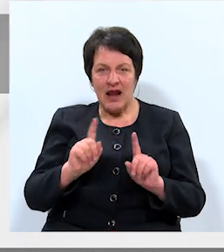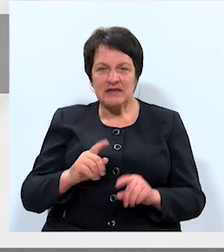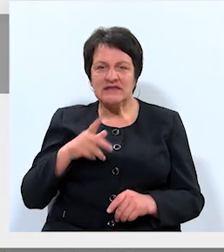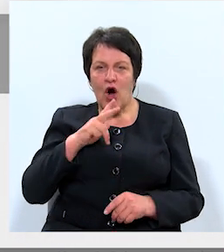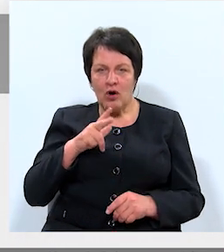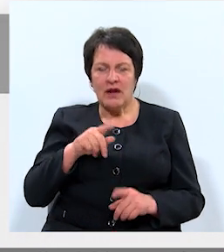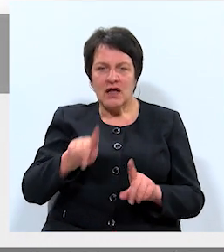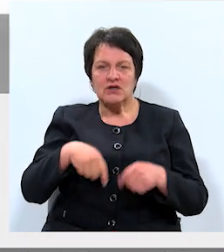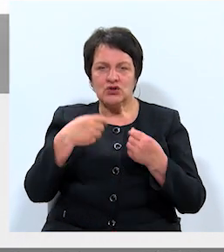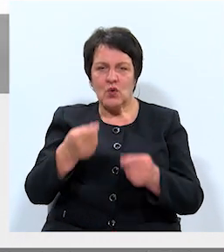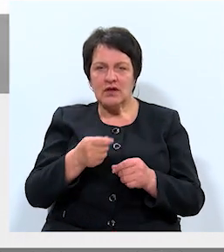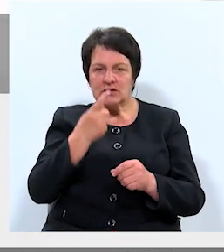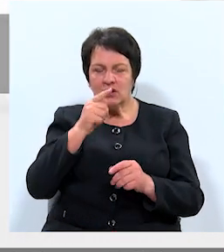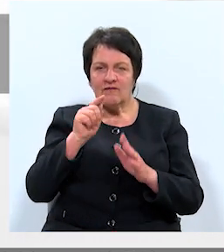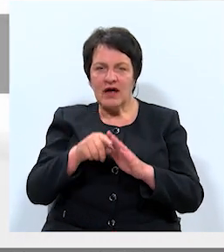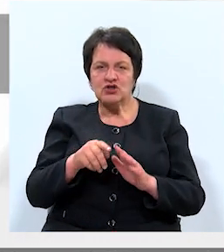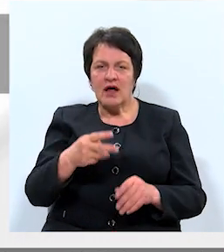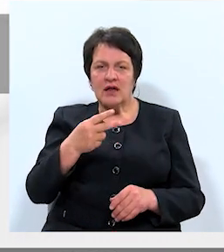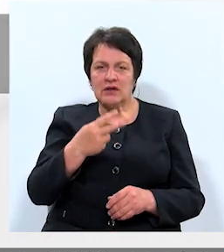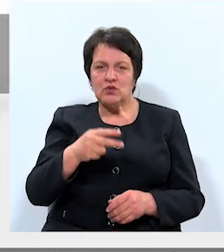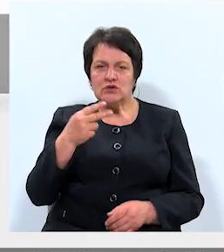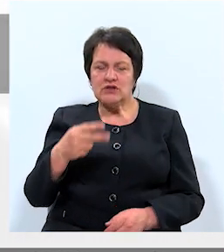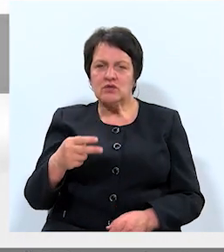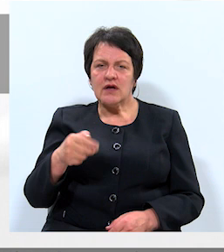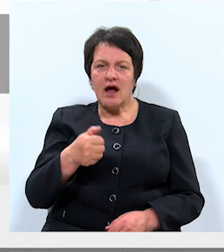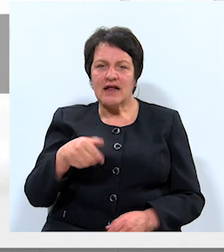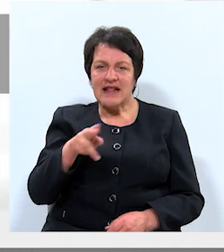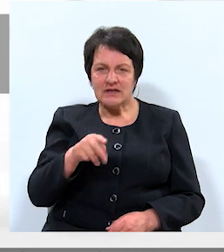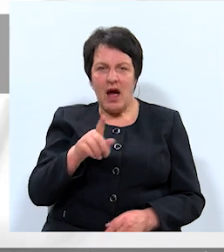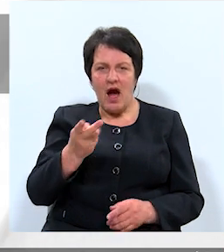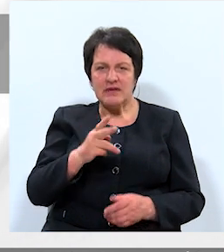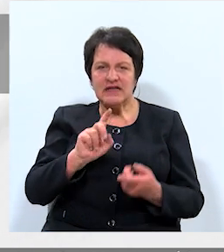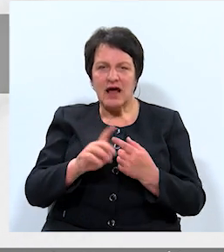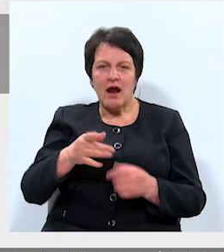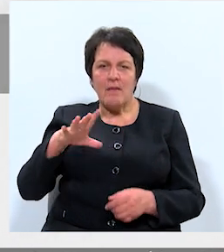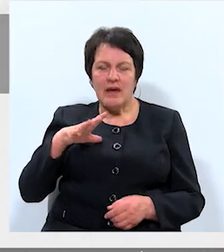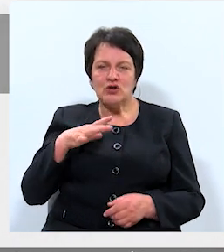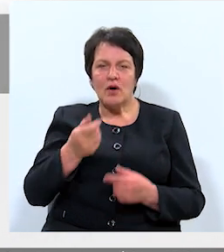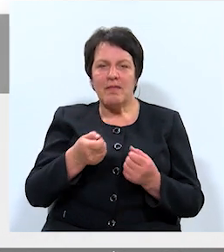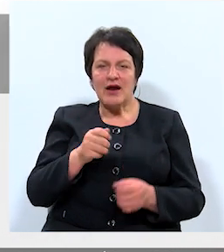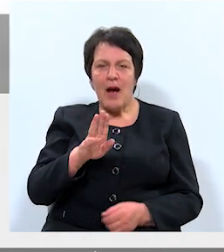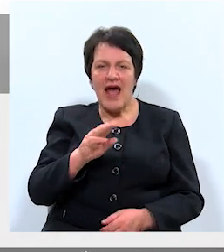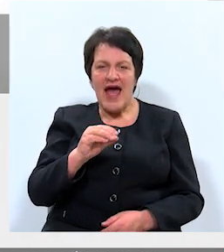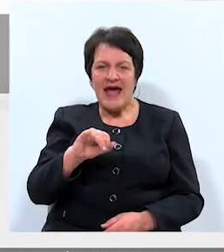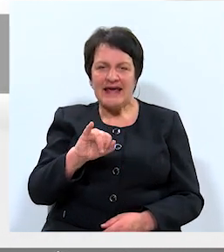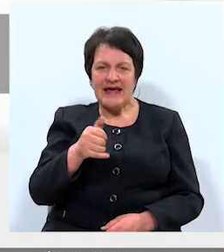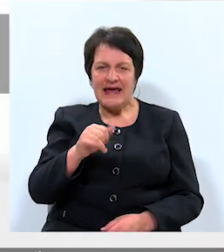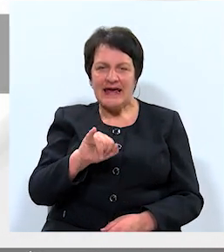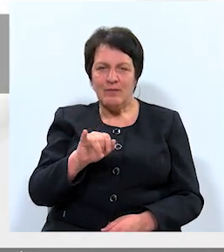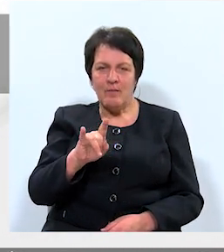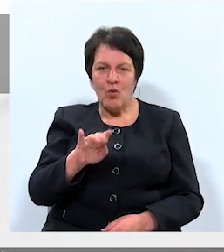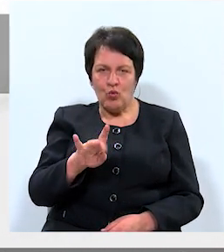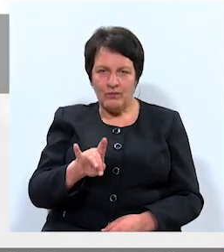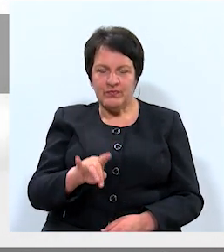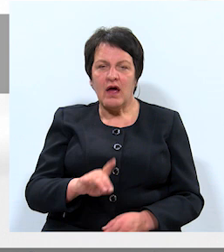Daugavpilī. Tās nodot svajāšanā 2019. gada decembrī, abas saistītas ar bijušo Daugavpils mēru Riharda Eigim. Vienā